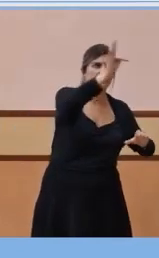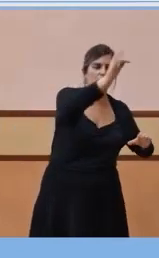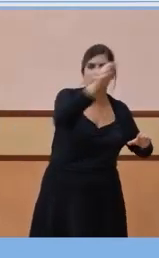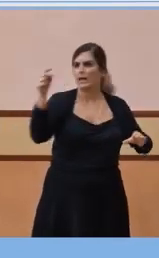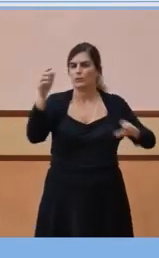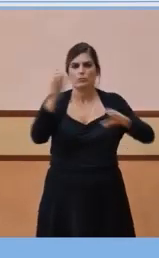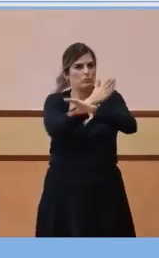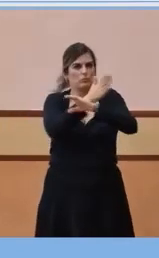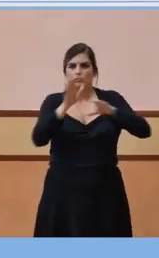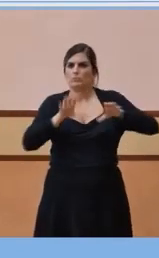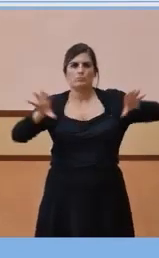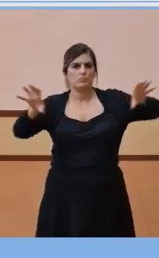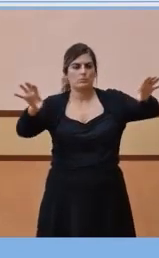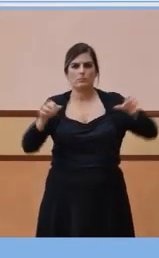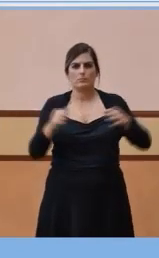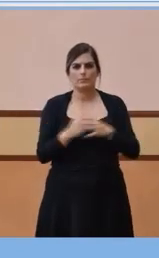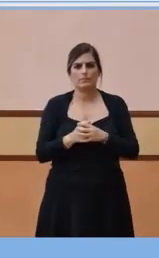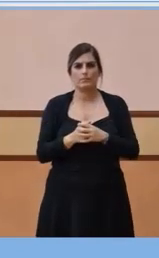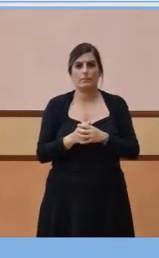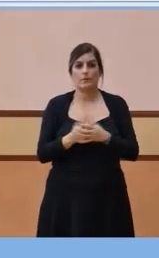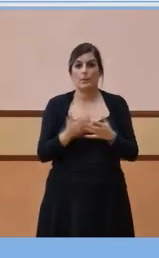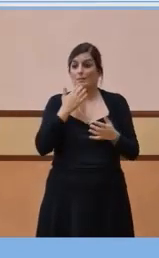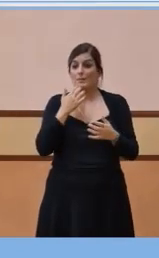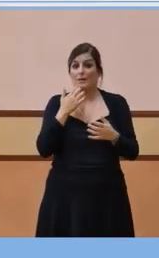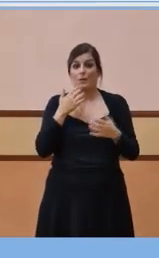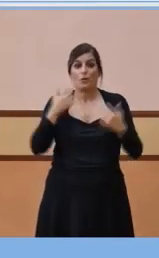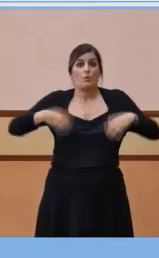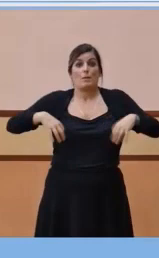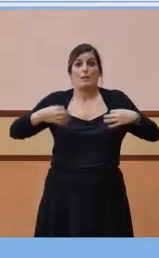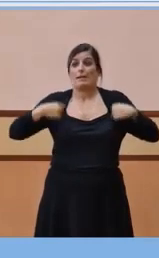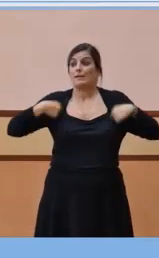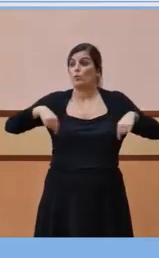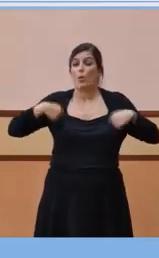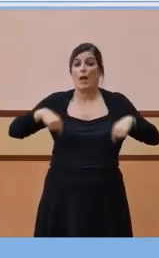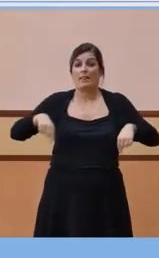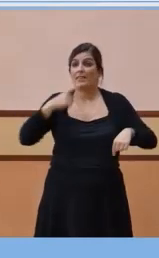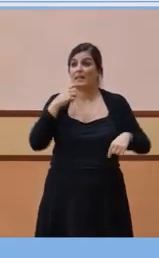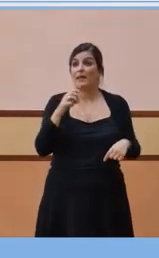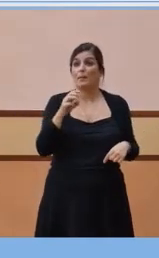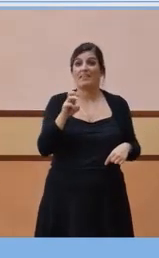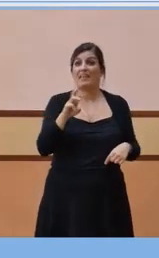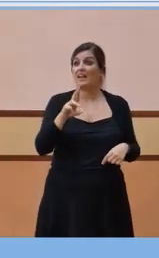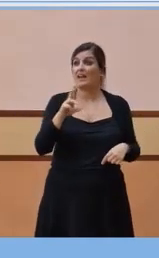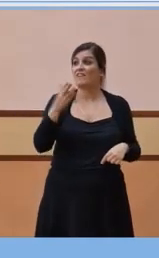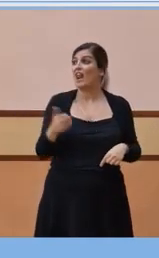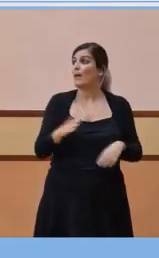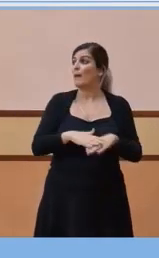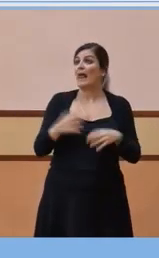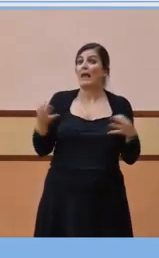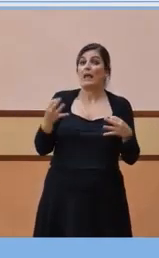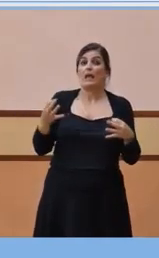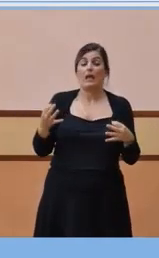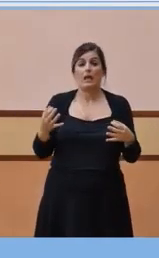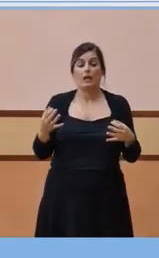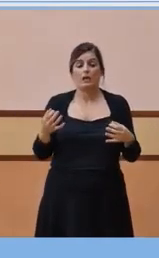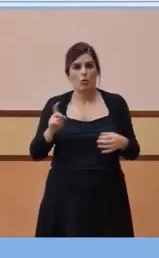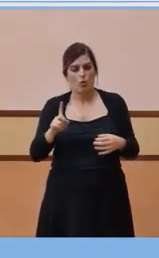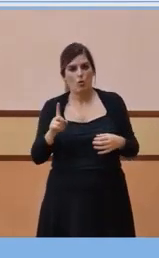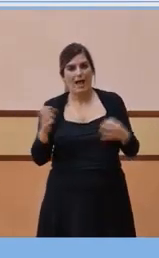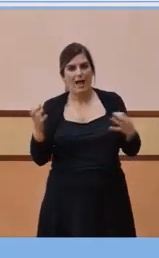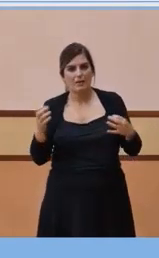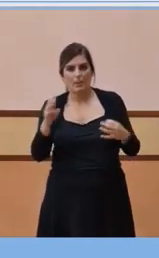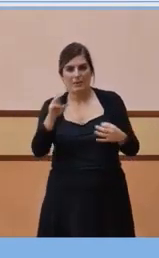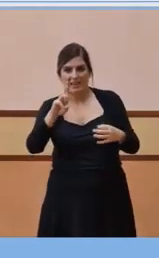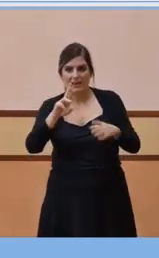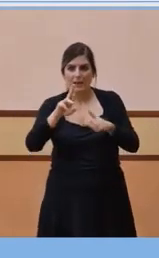El mateix que quan ho ara ho fem individualment diem, escolta, fer-la per fer-la no té molt de sentit. Ha d'haver darrere una